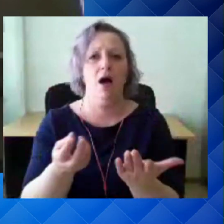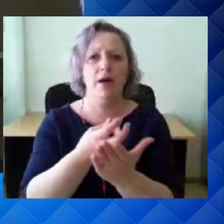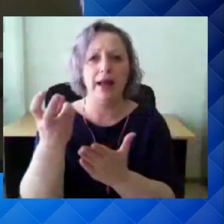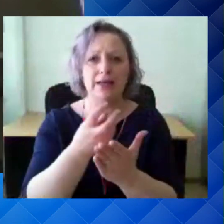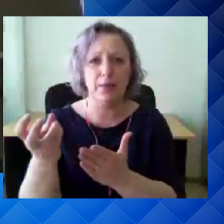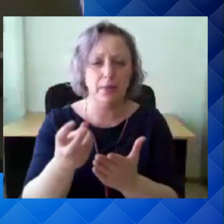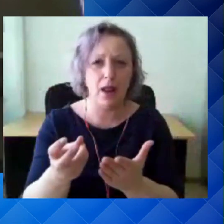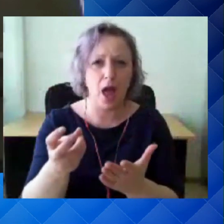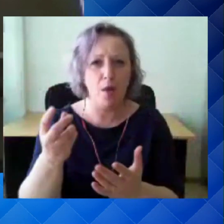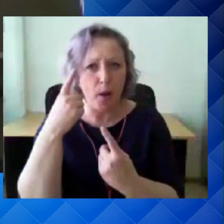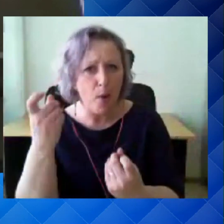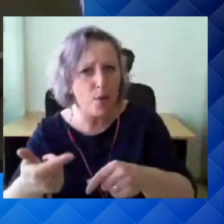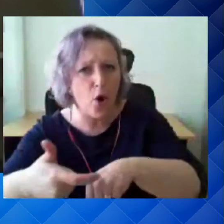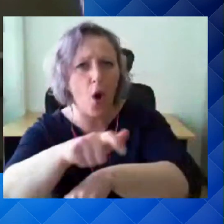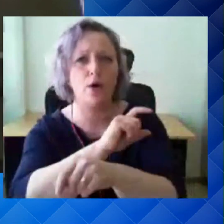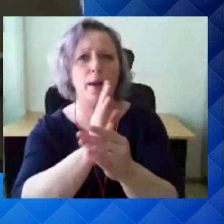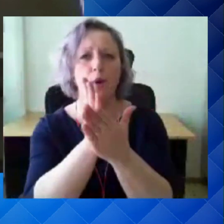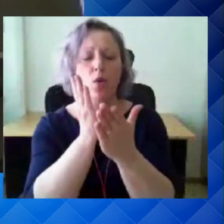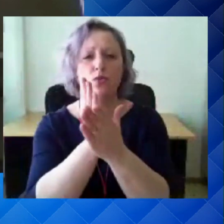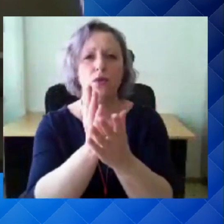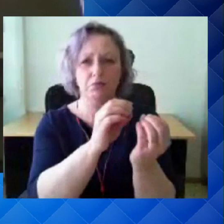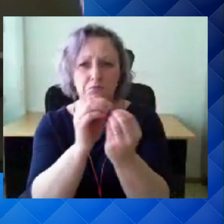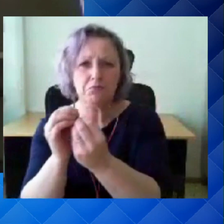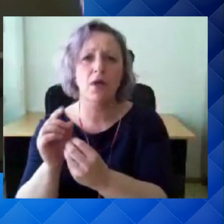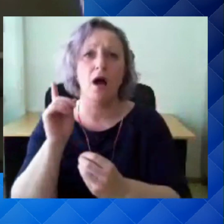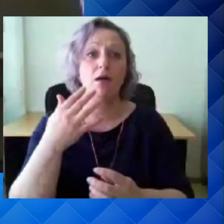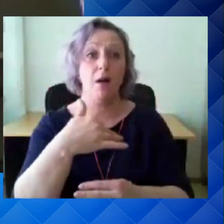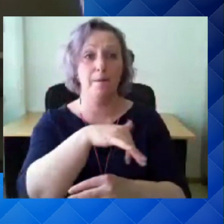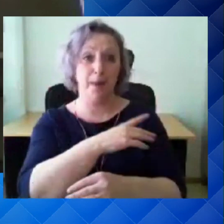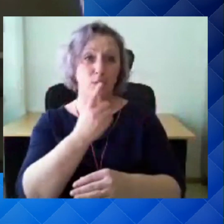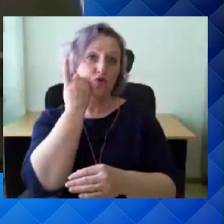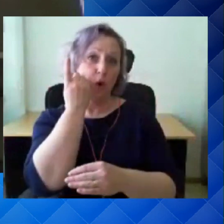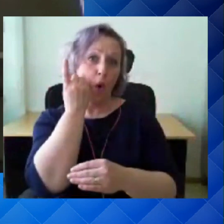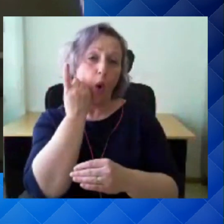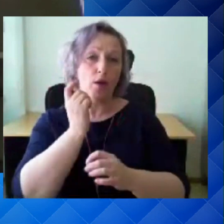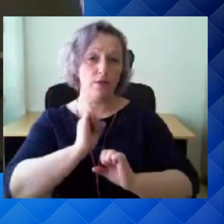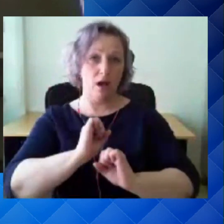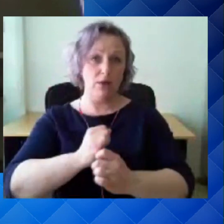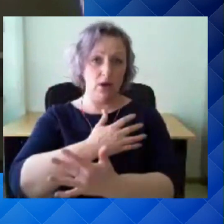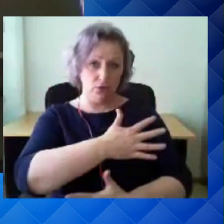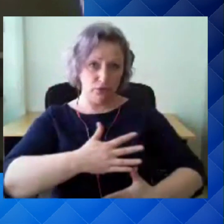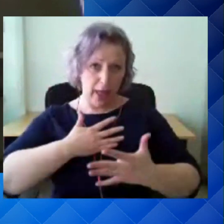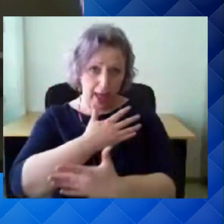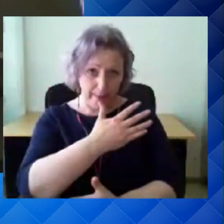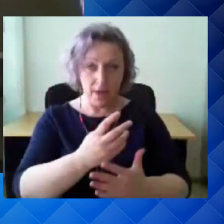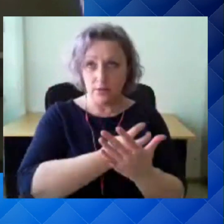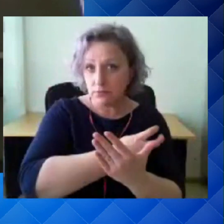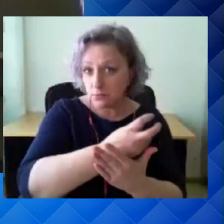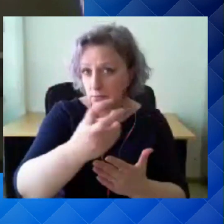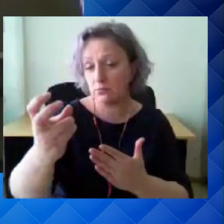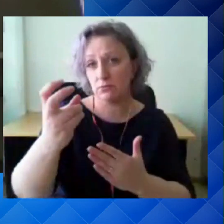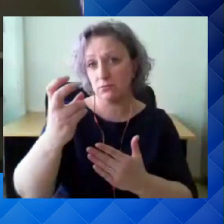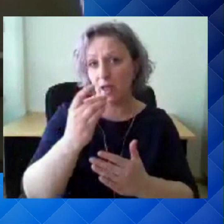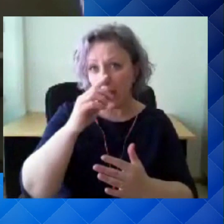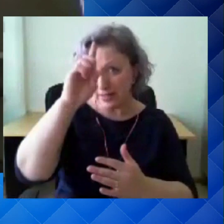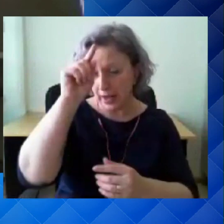meie, aga oma sellise noore imuunsüsteemiga nakatume võõralmaal palju